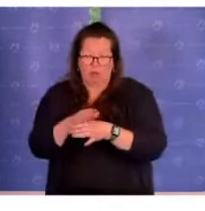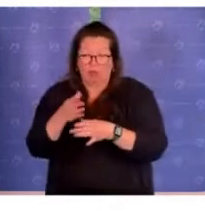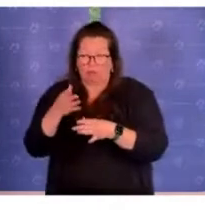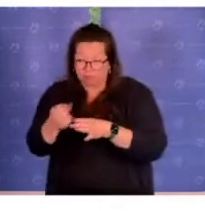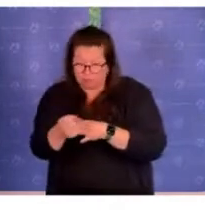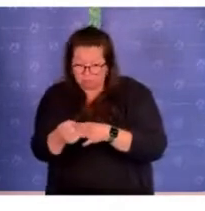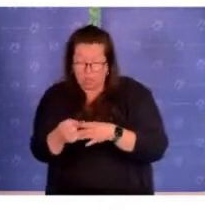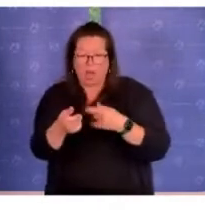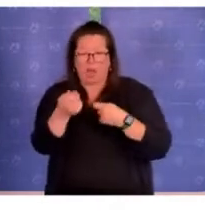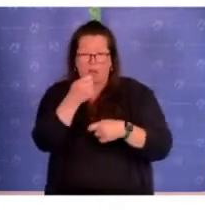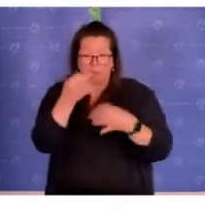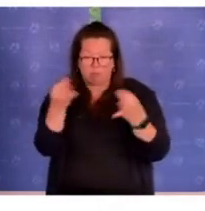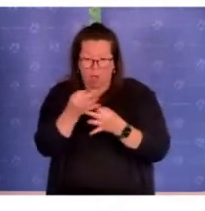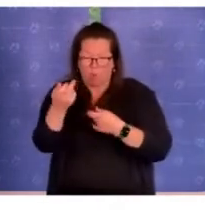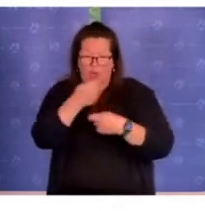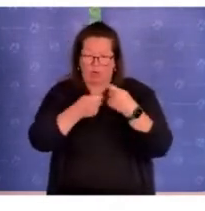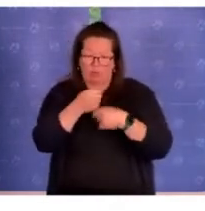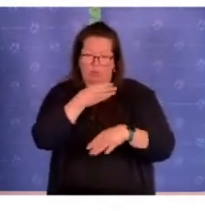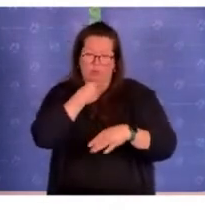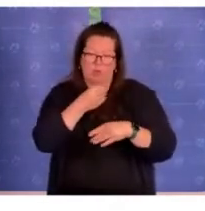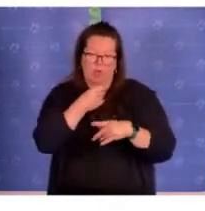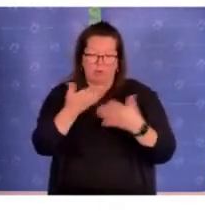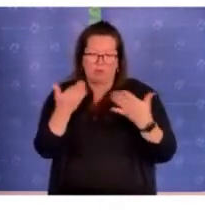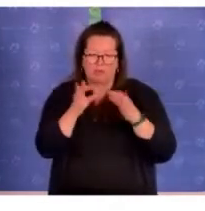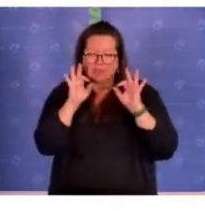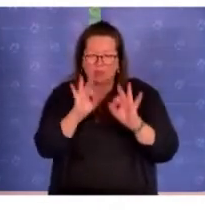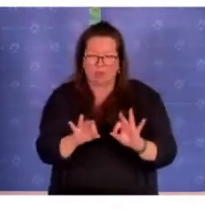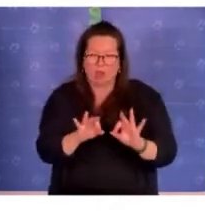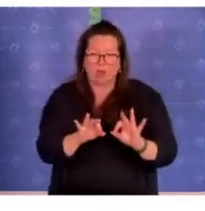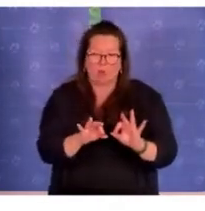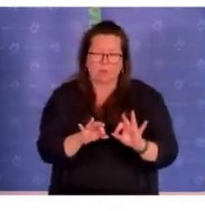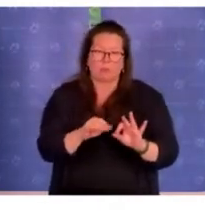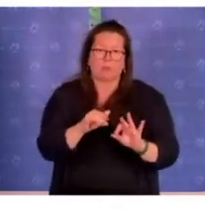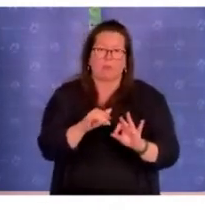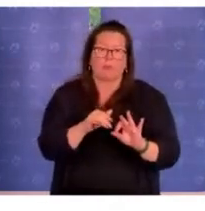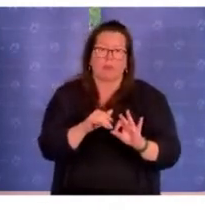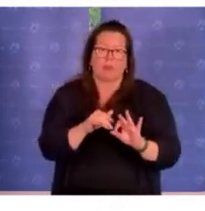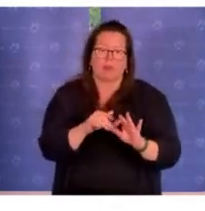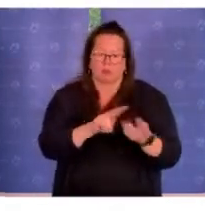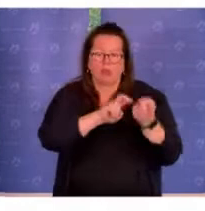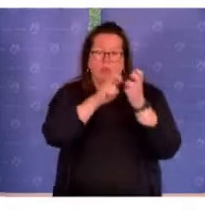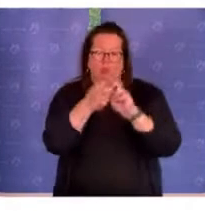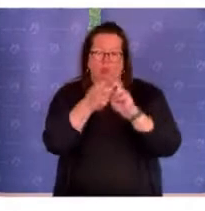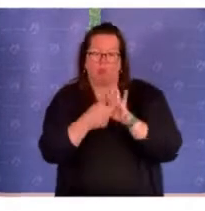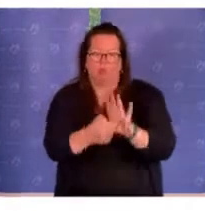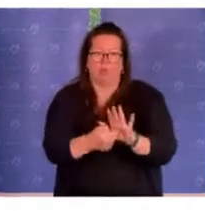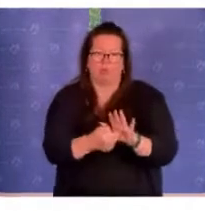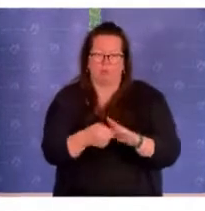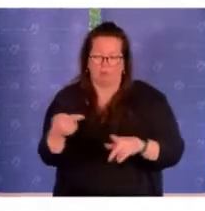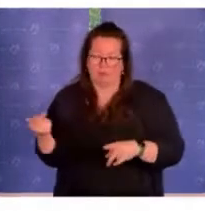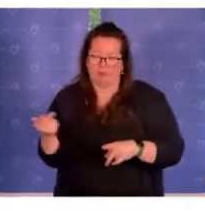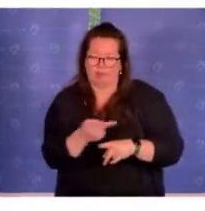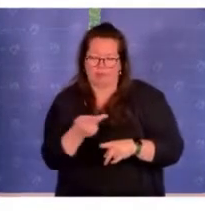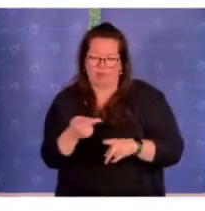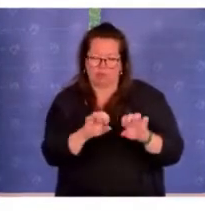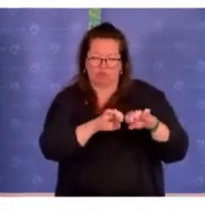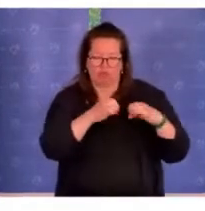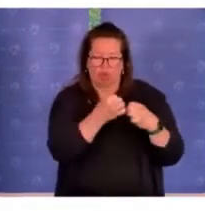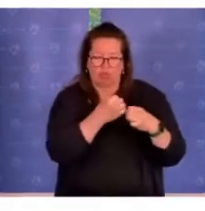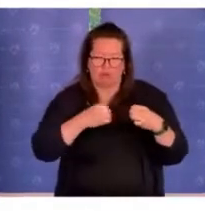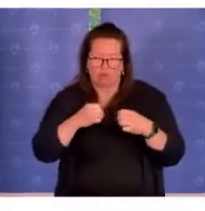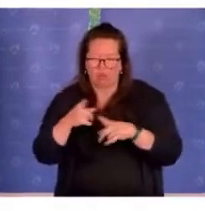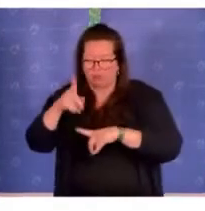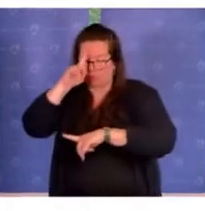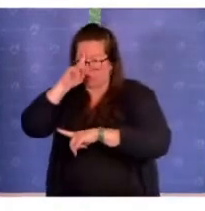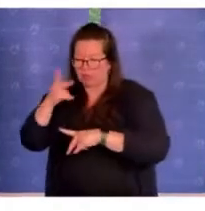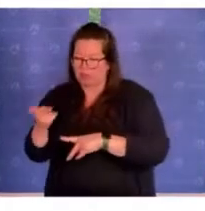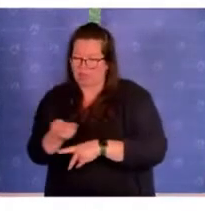Handlungsbedarf und was das im Einzelnen bedeutet, zeigt sich dann an konkreten Umsetzungen. Wir haben bei beiden, bei Staatsanwaltschaft und